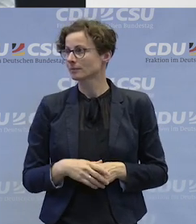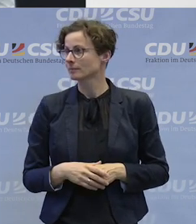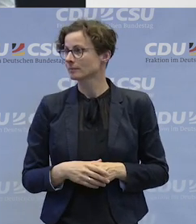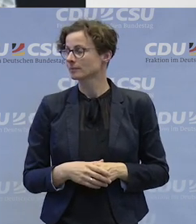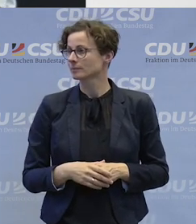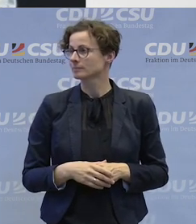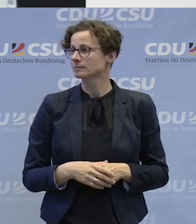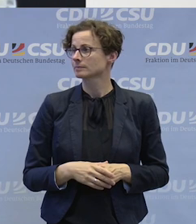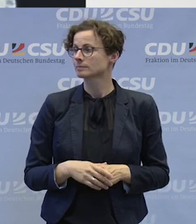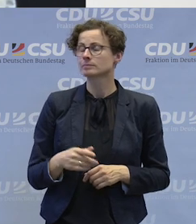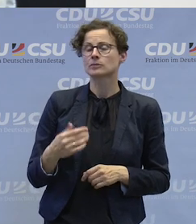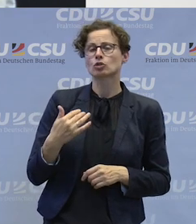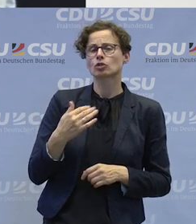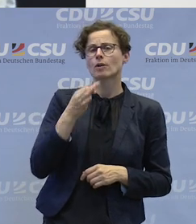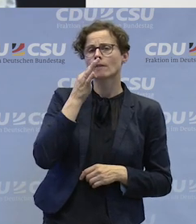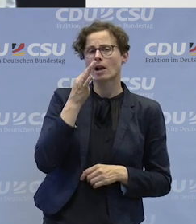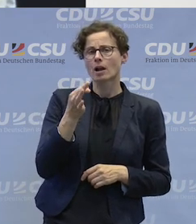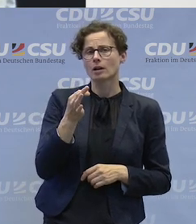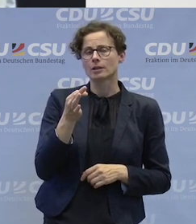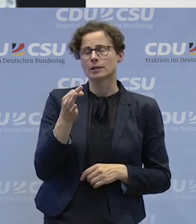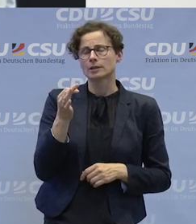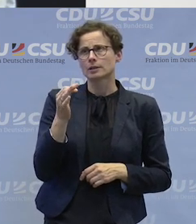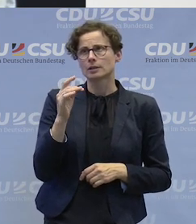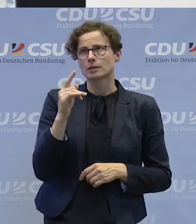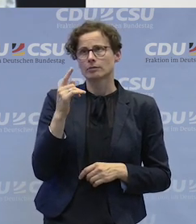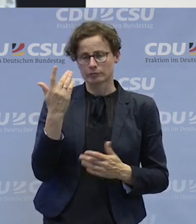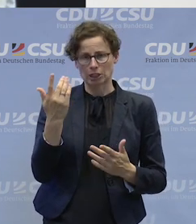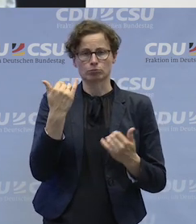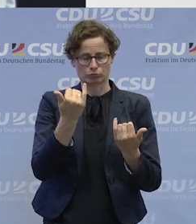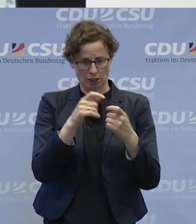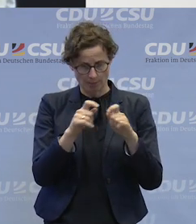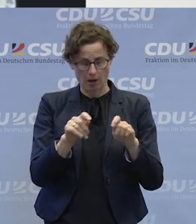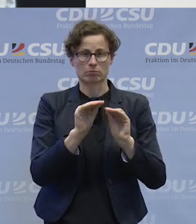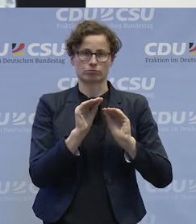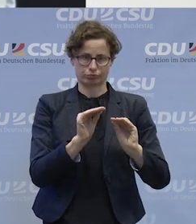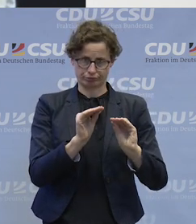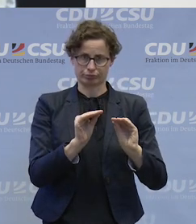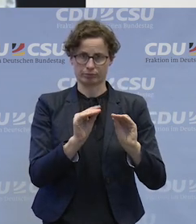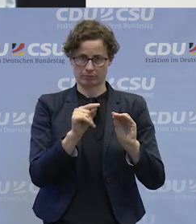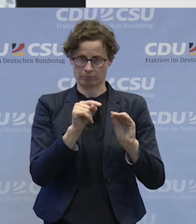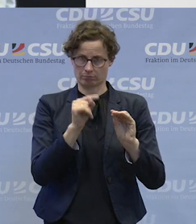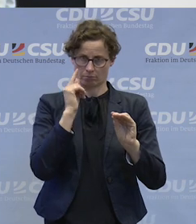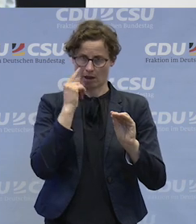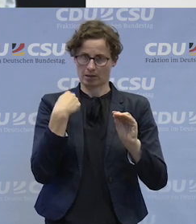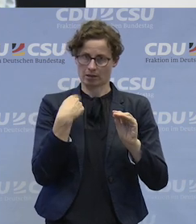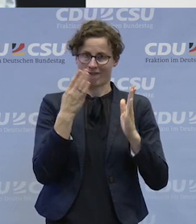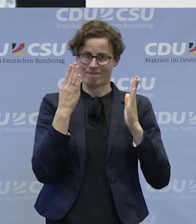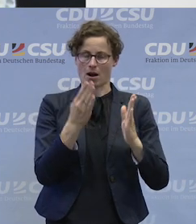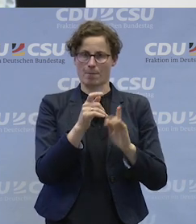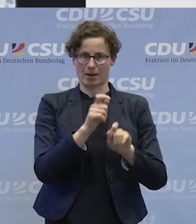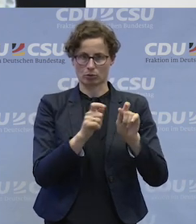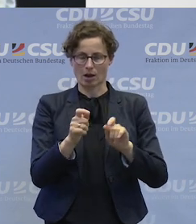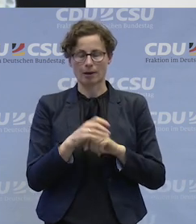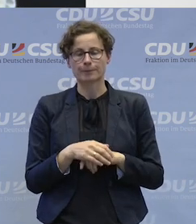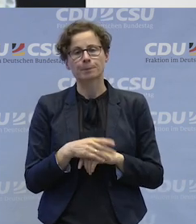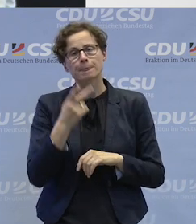Also meine Frage wäre noch mal gewesen, wenn wir davon reden, Leute zu qualifizieren, dann reden wir wieder von Fachpersonal. Wie wäre es, Menschen